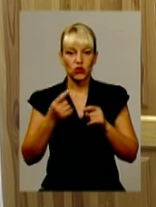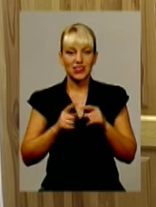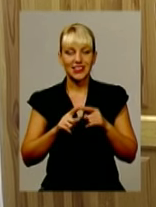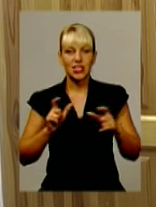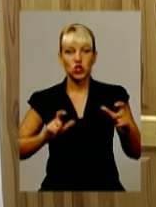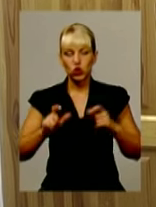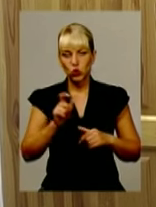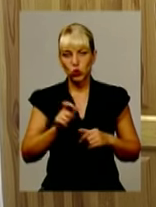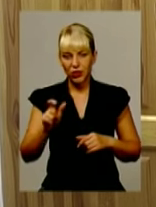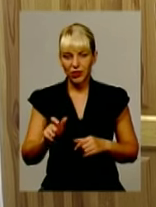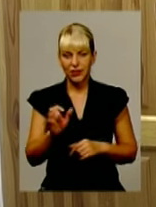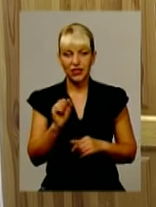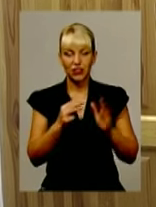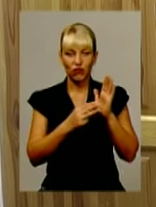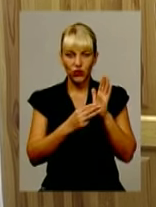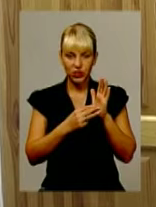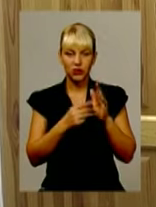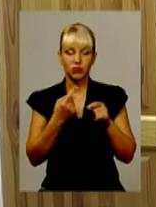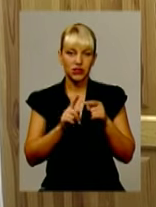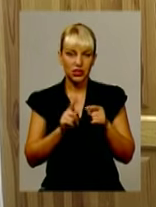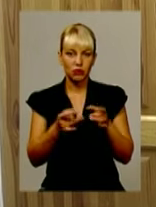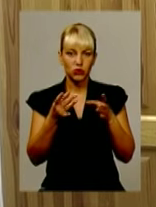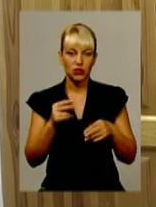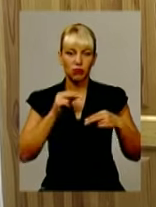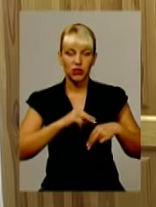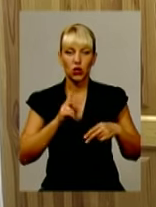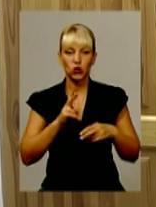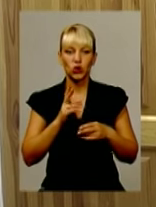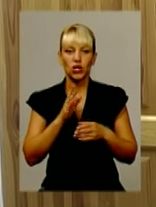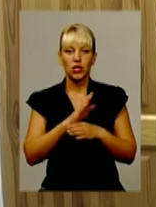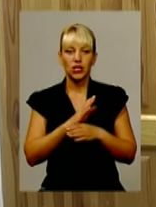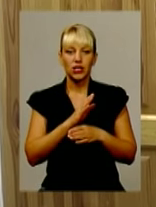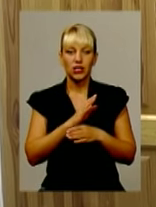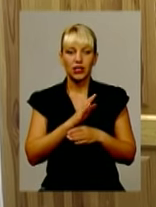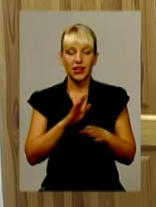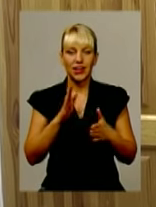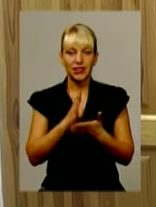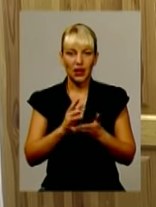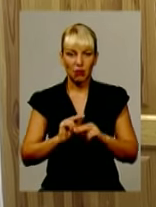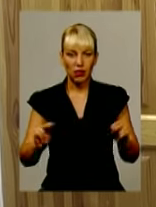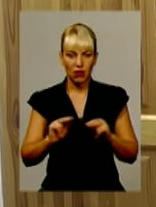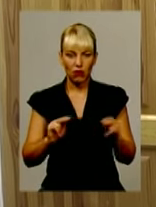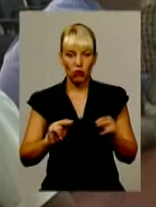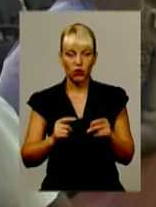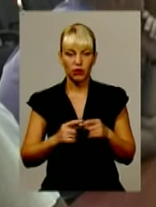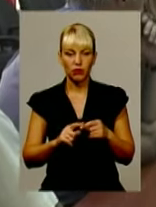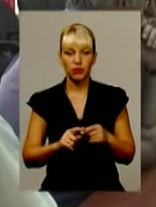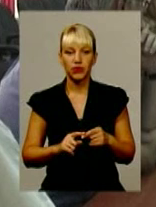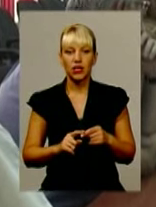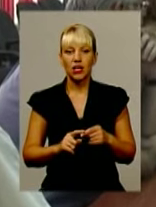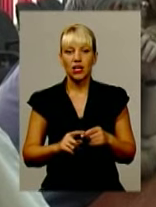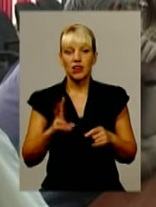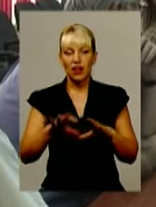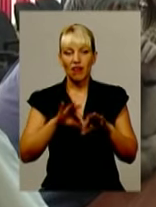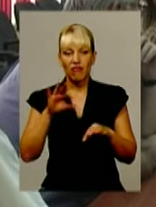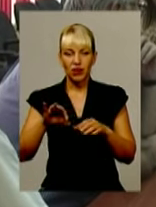І до 10% це мають бути штатні працівники, які не є науковими і науково-педагогічними. Загальна чисельність виборців – 144. На виборчій